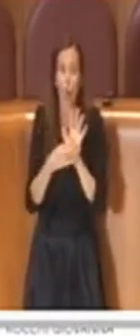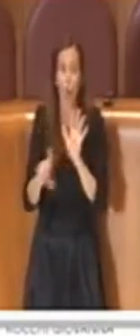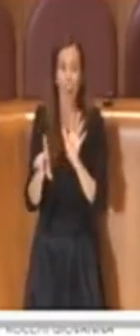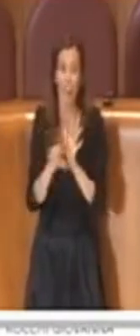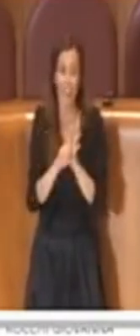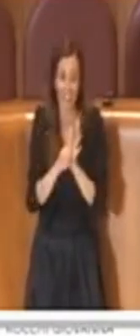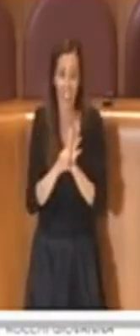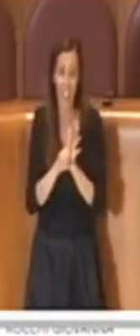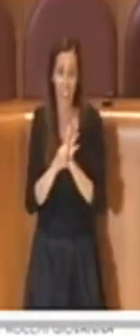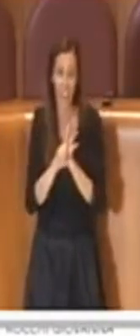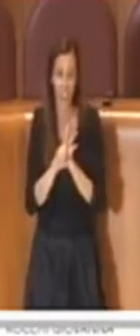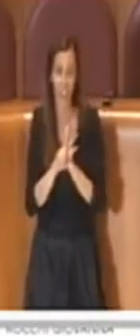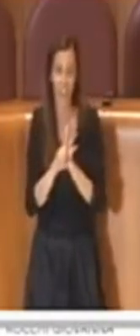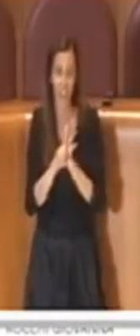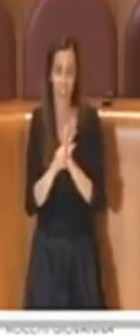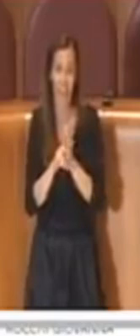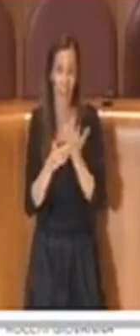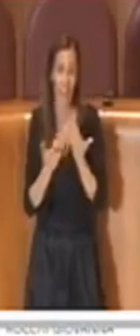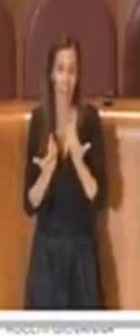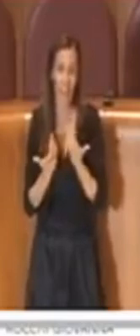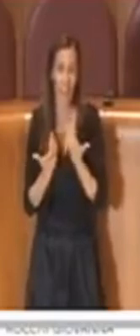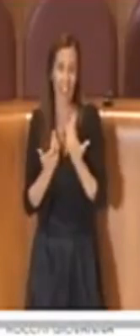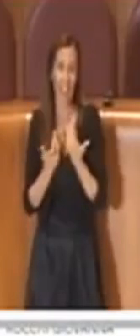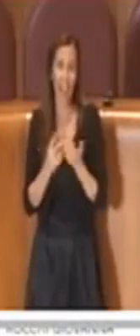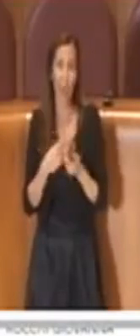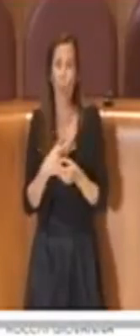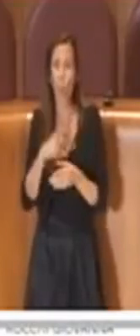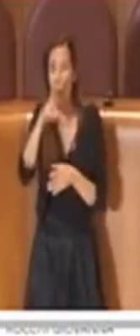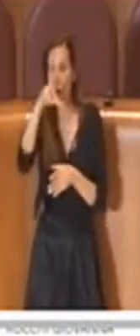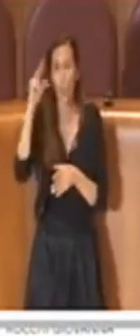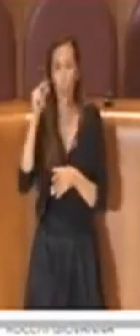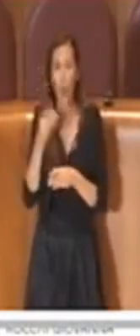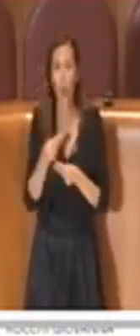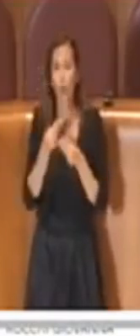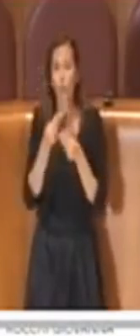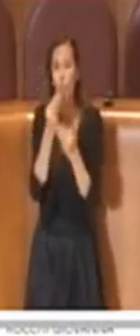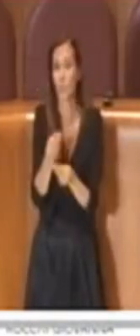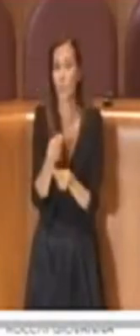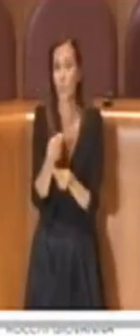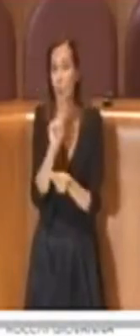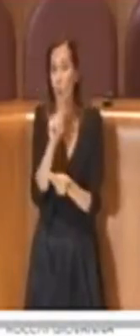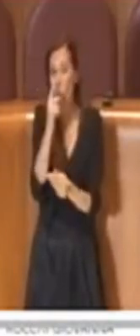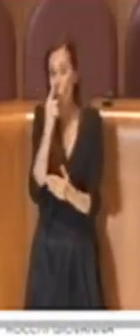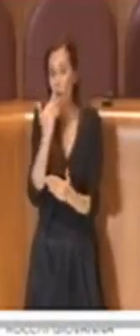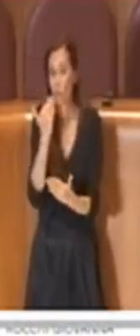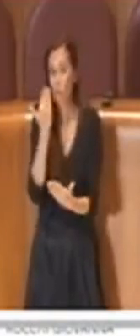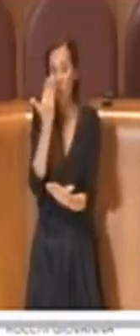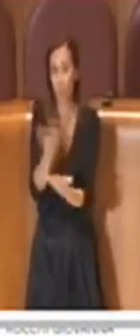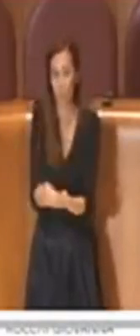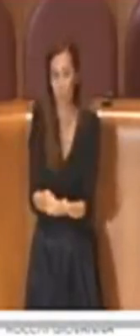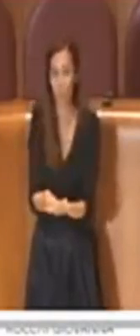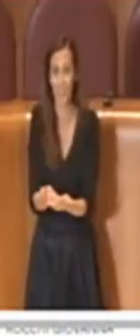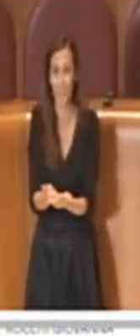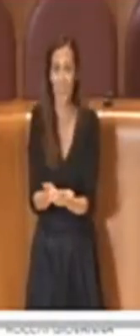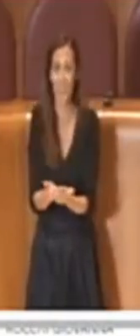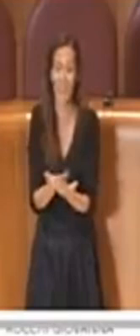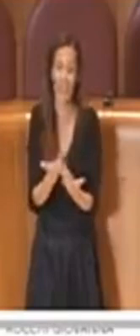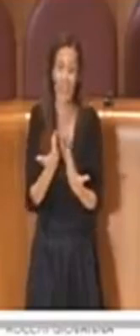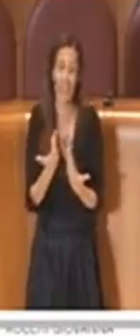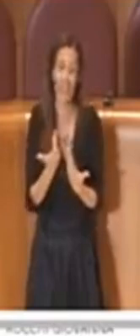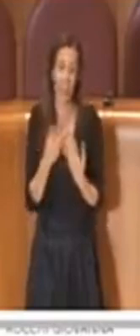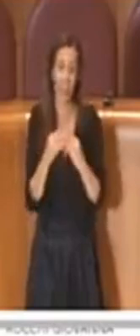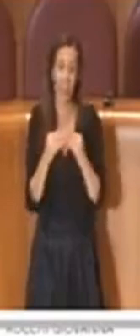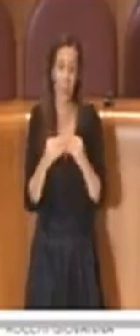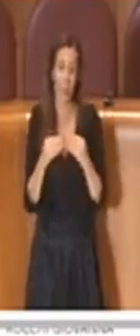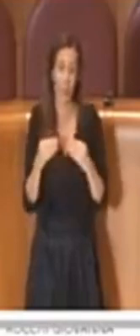anche insomma un istituto non idoneo, ecco ci si chiede se questo sia poi lo strumento più corretto da